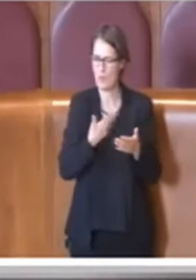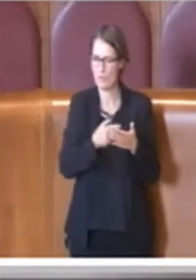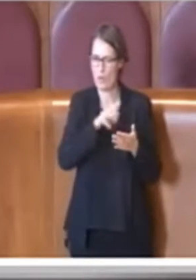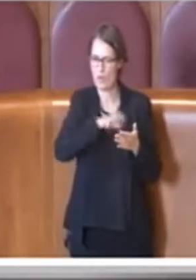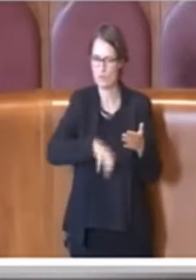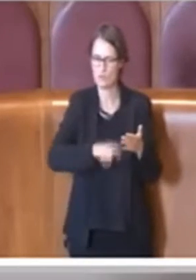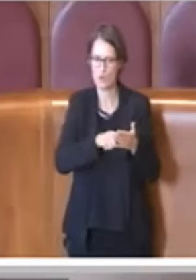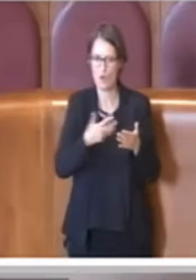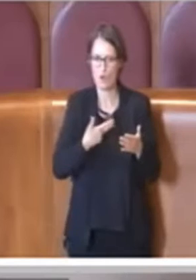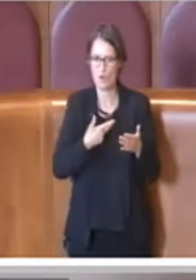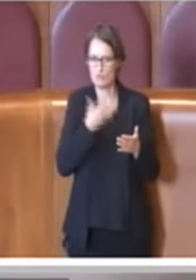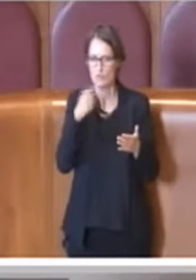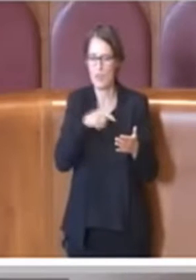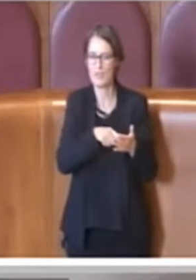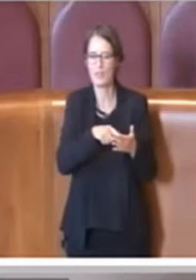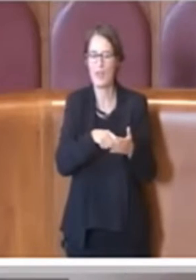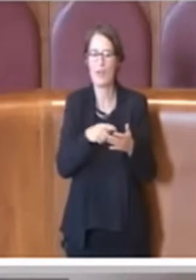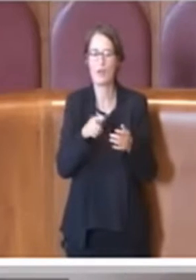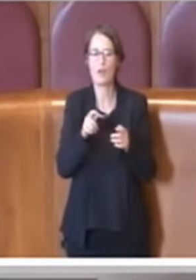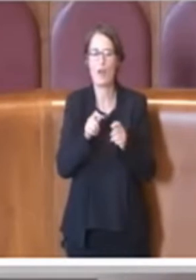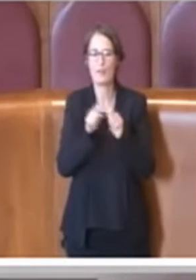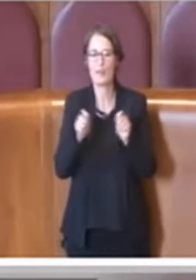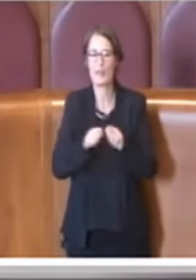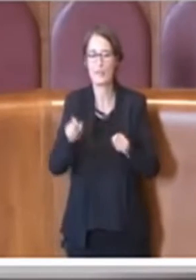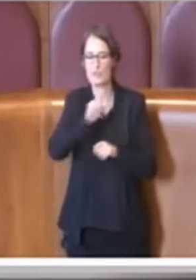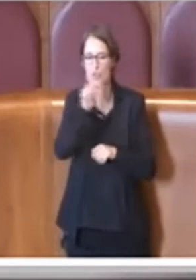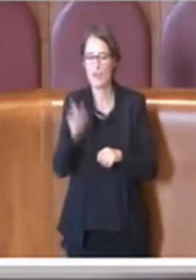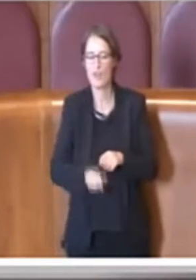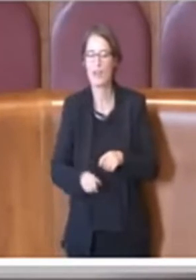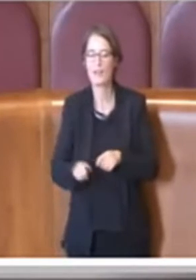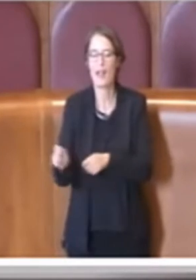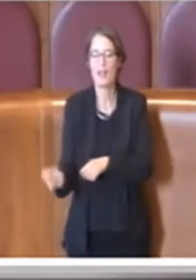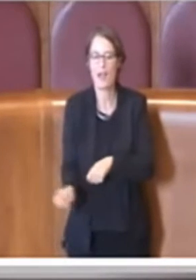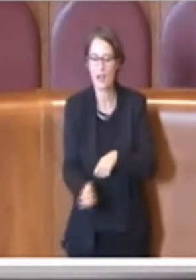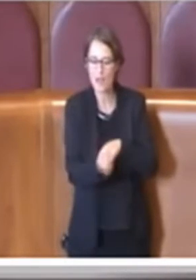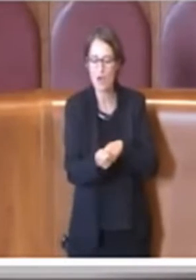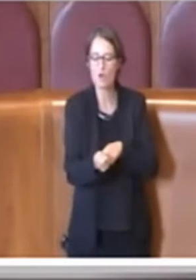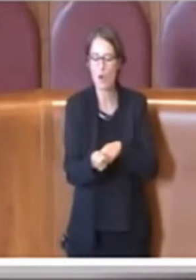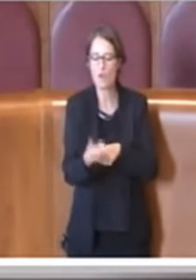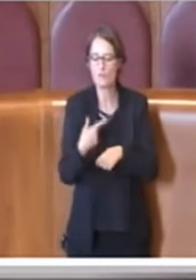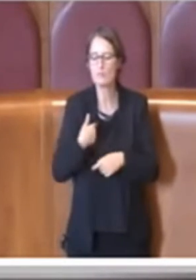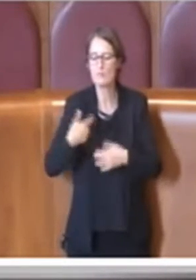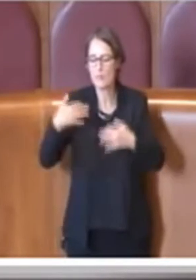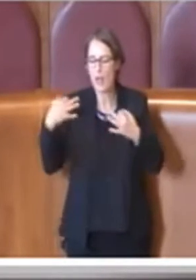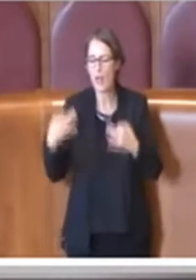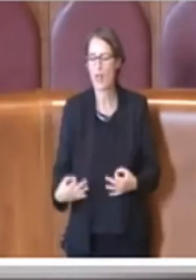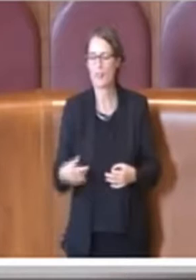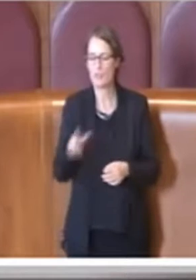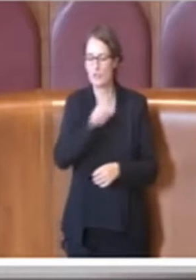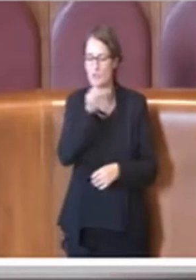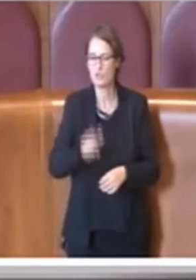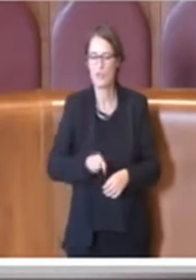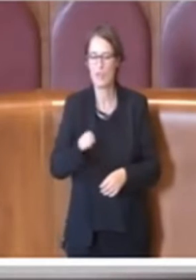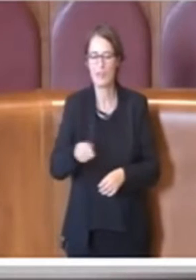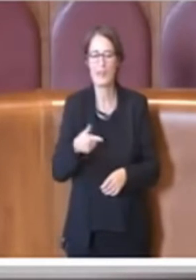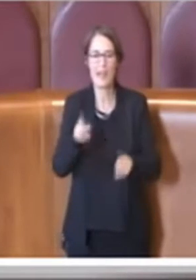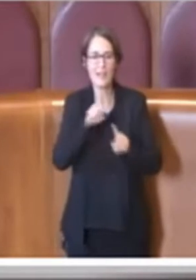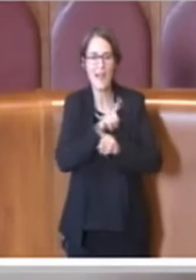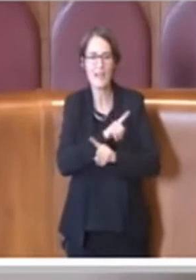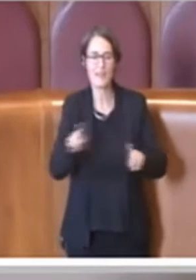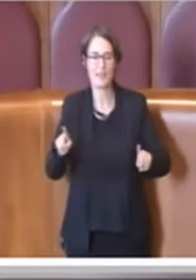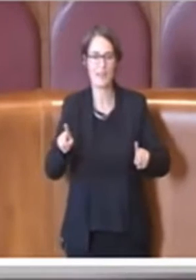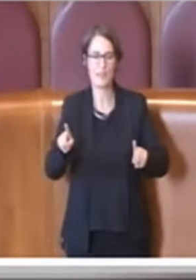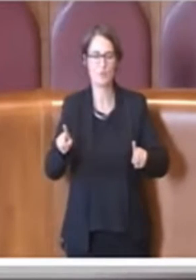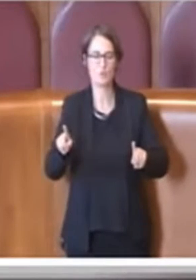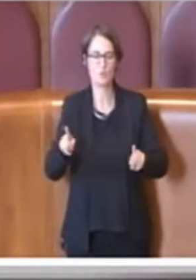Golf sia riservata formalmente a non ospitare in Italia alcuna manifestazione internazionale che possa mettere a rischio la visibilità